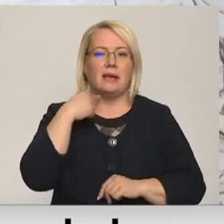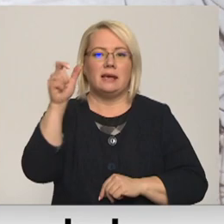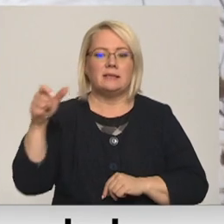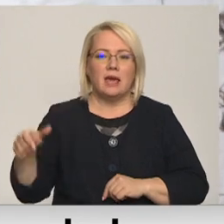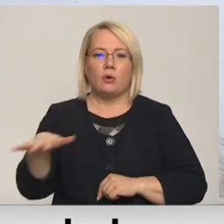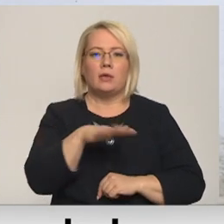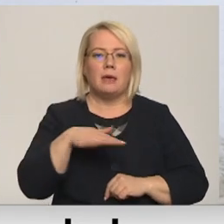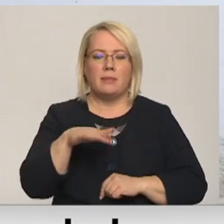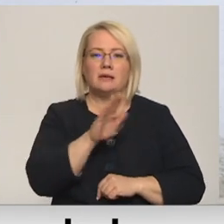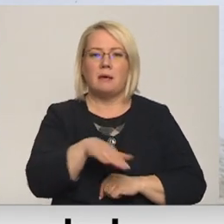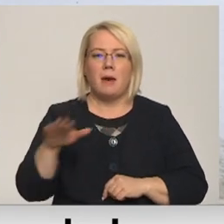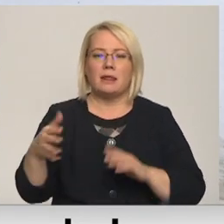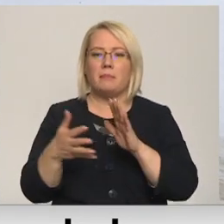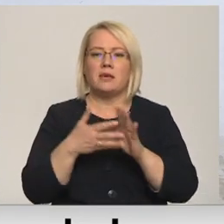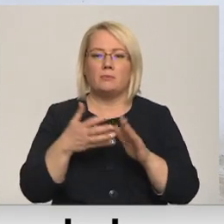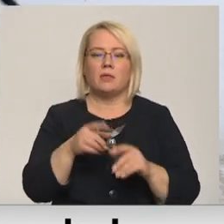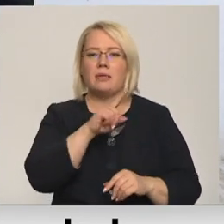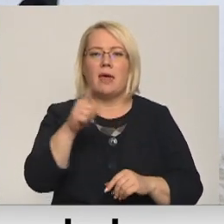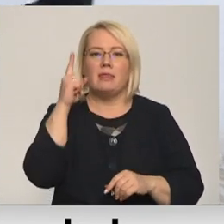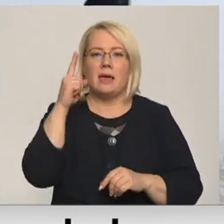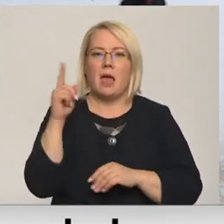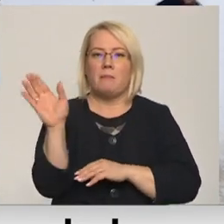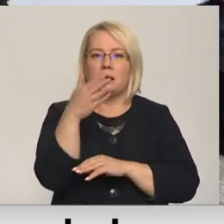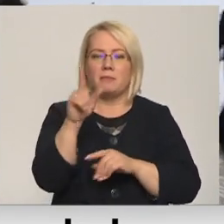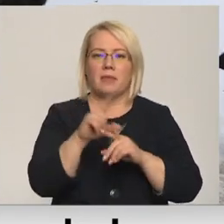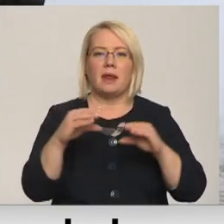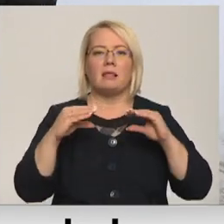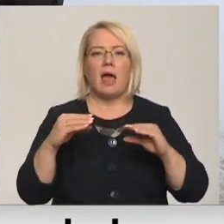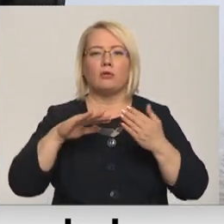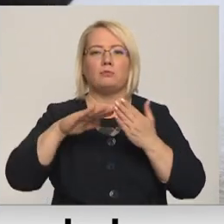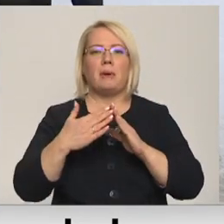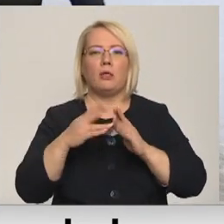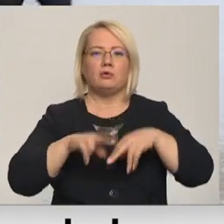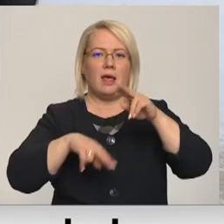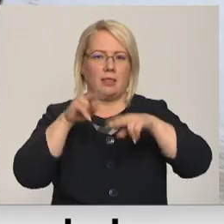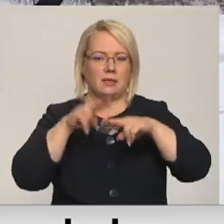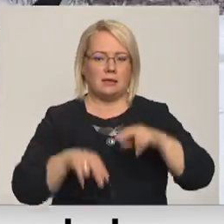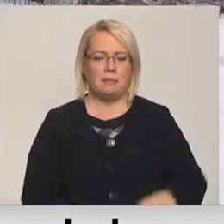Viņas ar bērniem šo iespēju izmantoja nevien pastaigām, bet arī ledu spiļu celtniecībai.